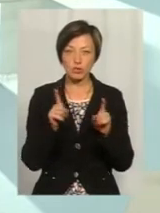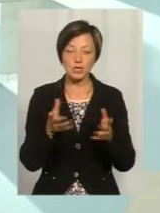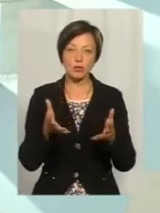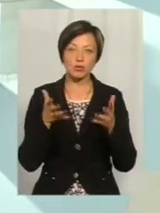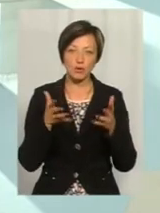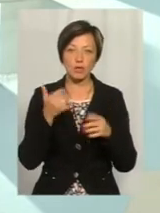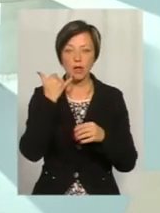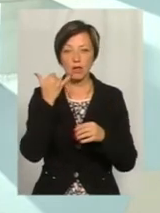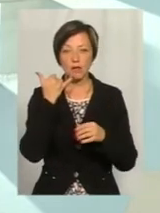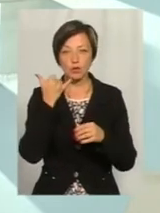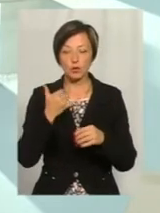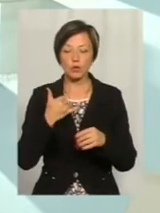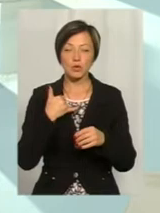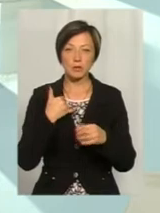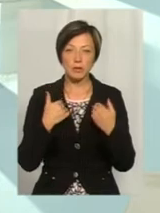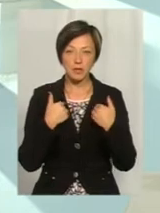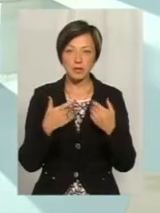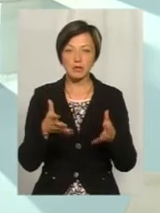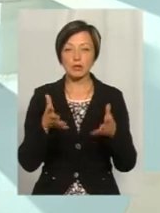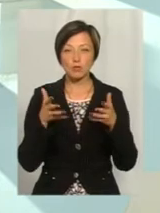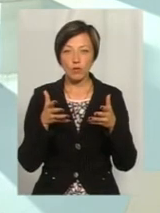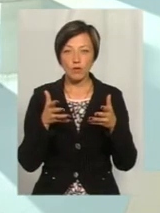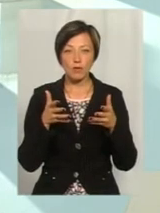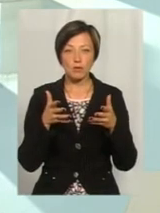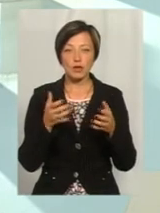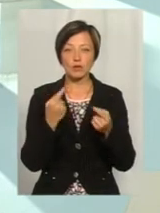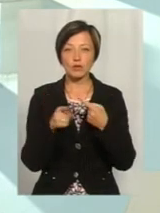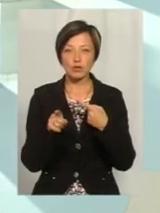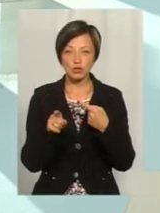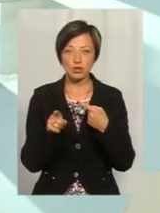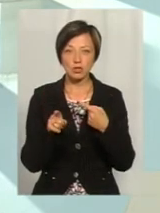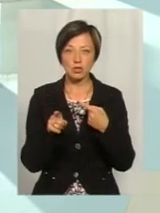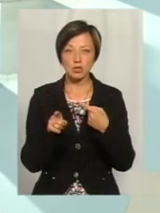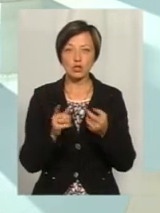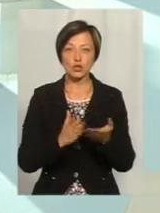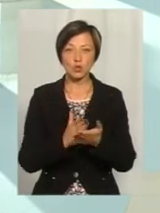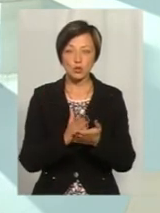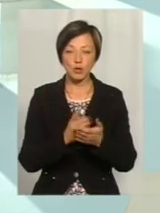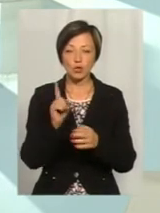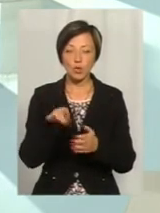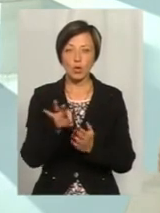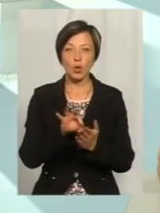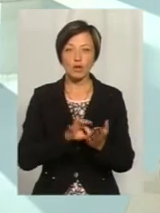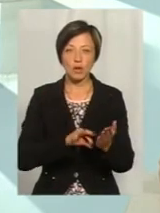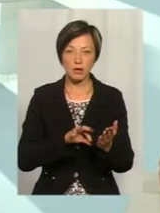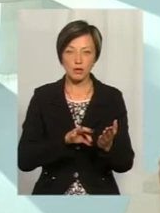'ясовують, вони телефонують мені, ми з'ясовуємо, якби, і в інших, якби, службах, і тоді одразу